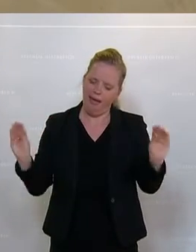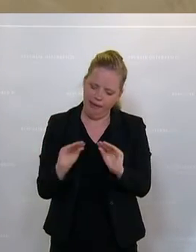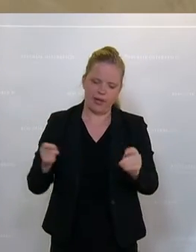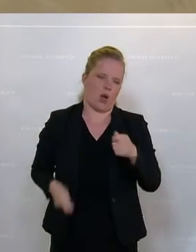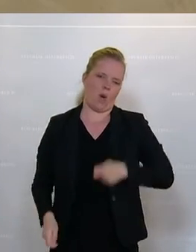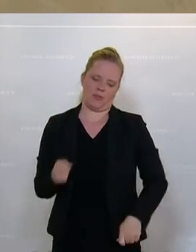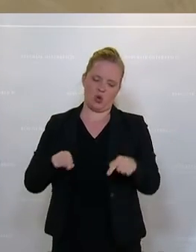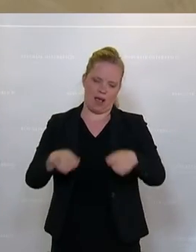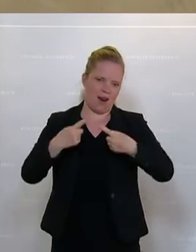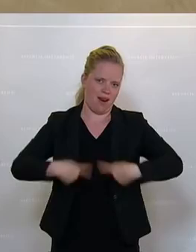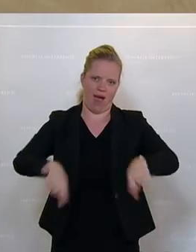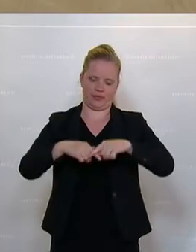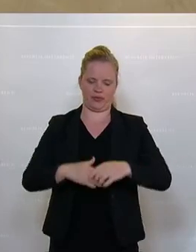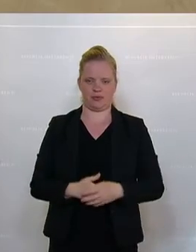Land.